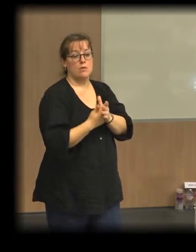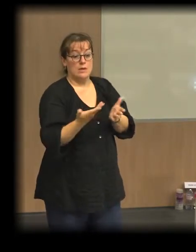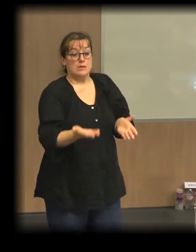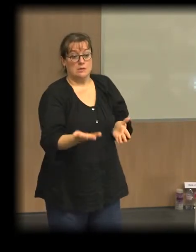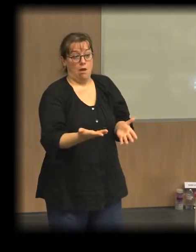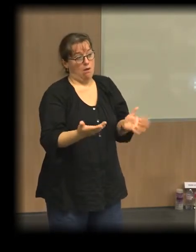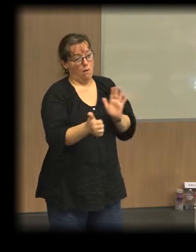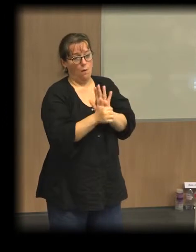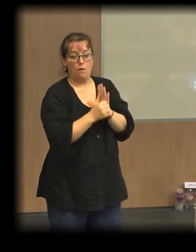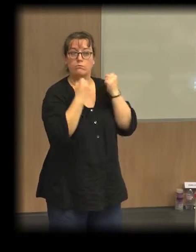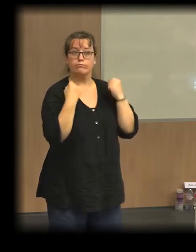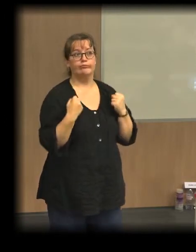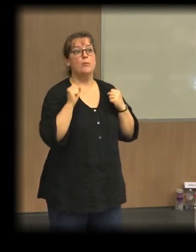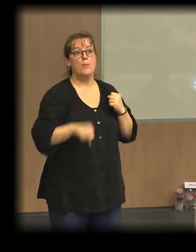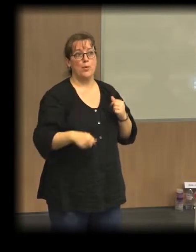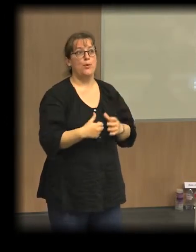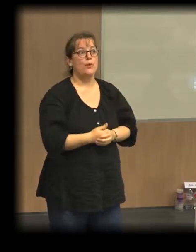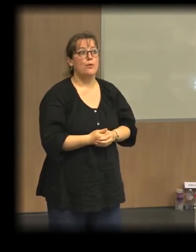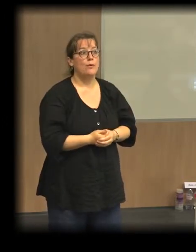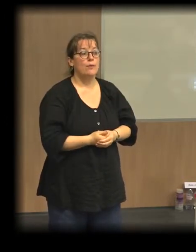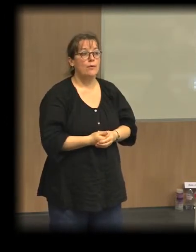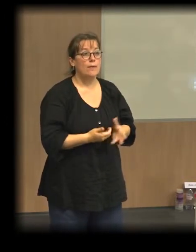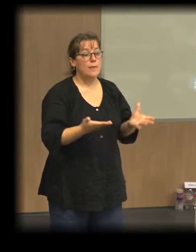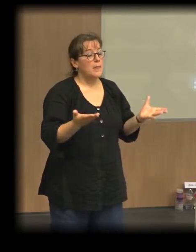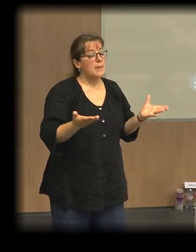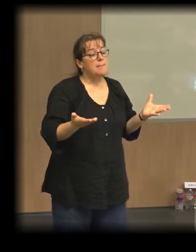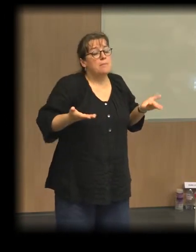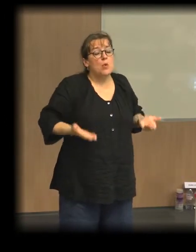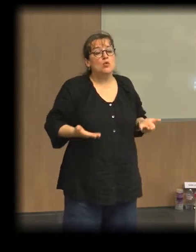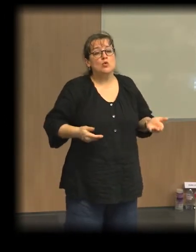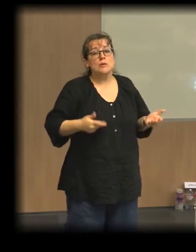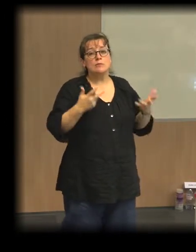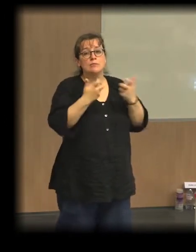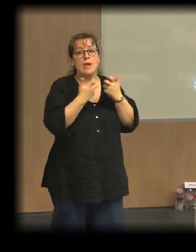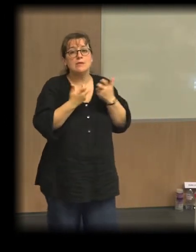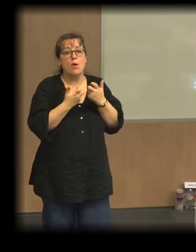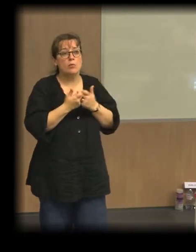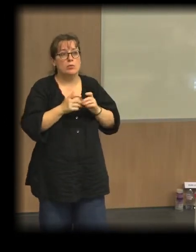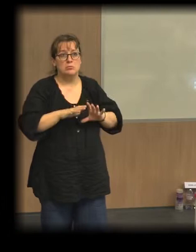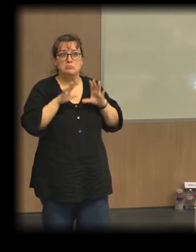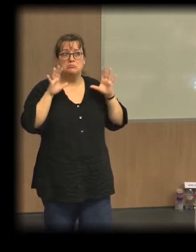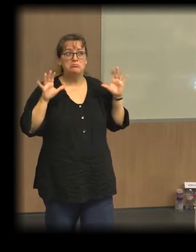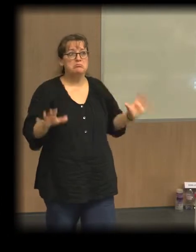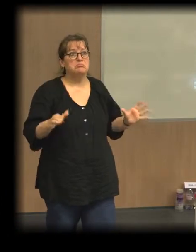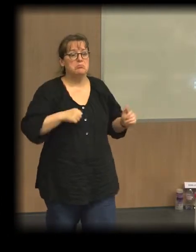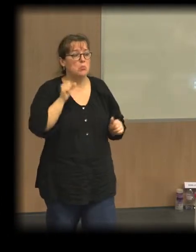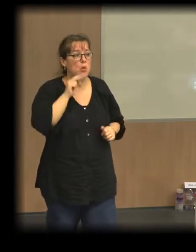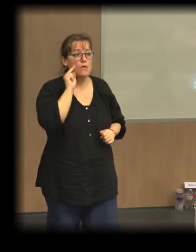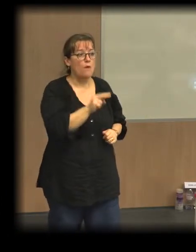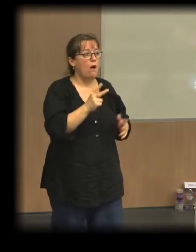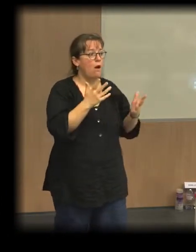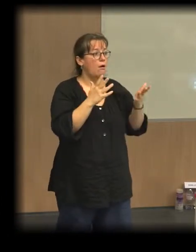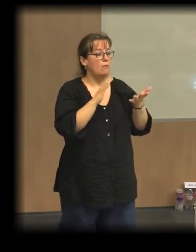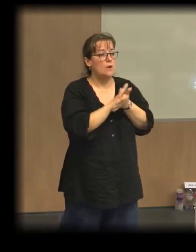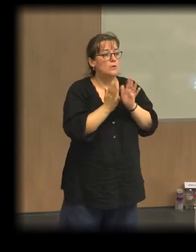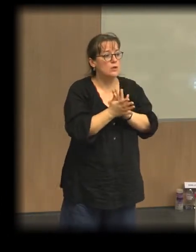leur rôle sur les territoires. On a un certain nombre d'exemples aujourd'hui d'associations qui ont connu